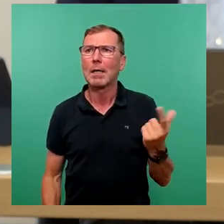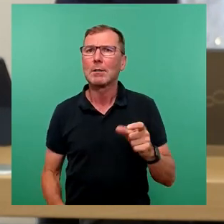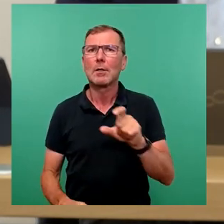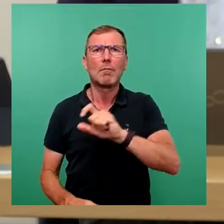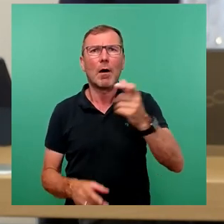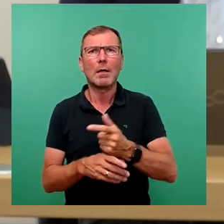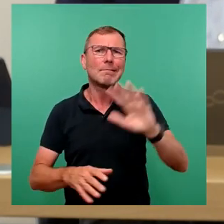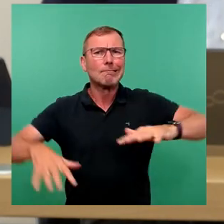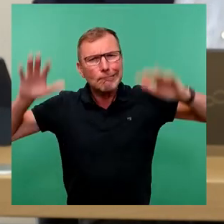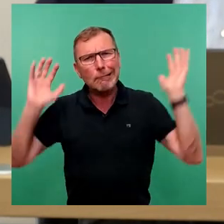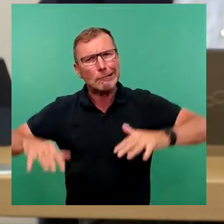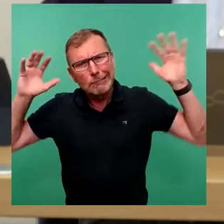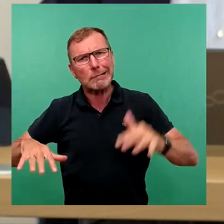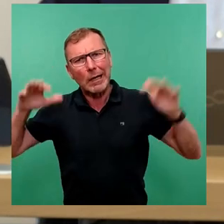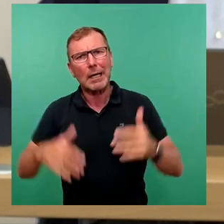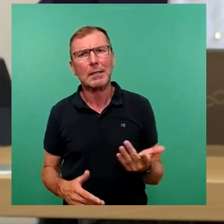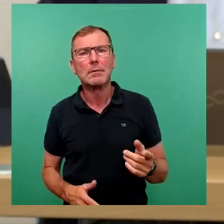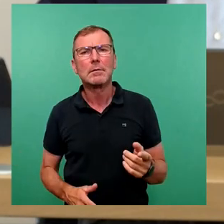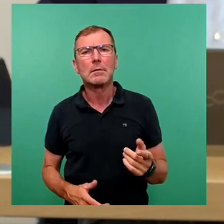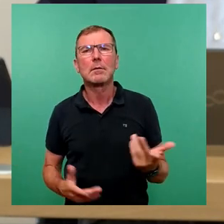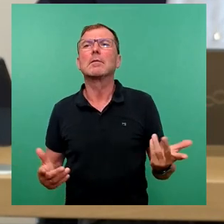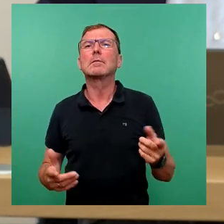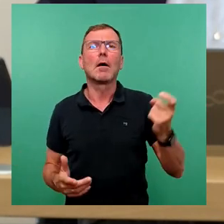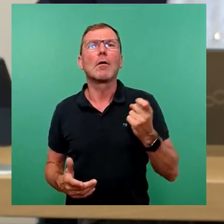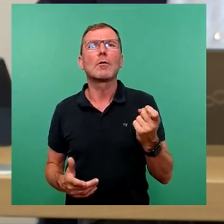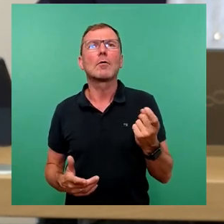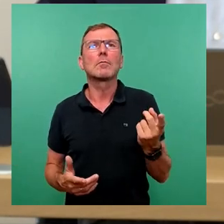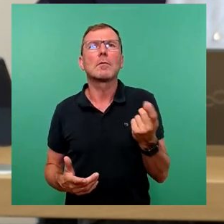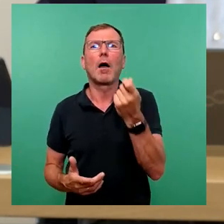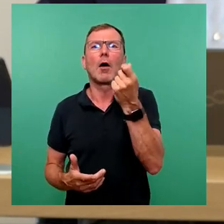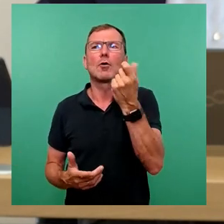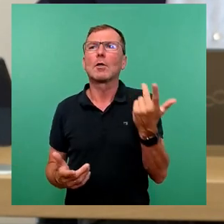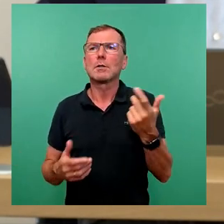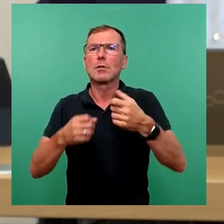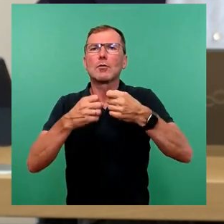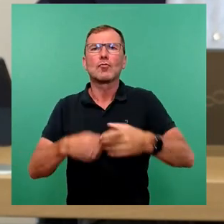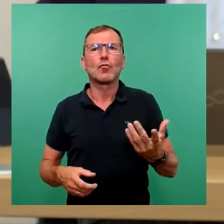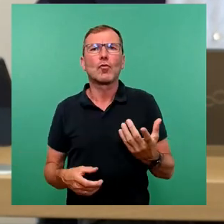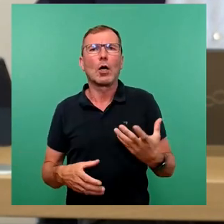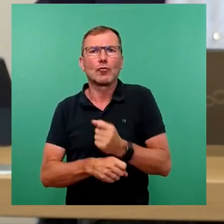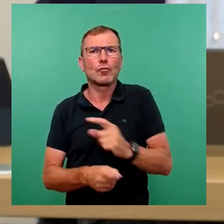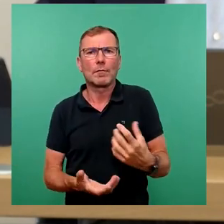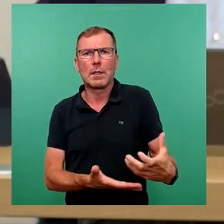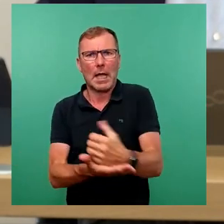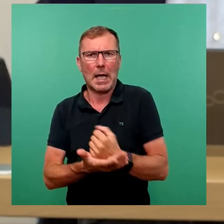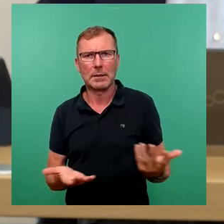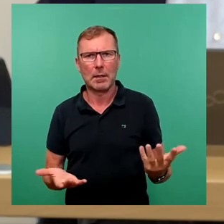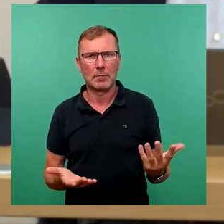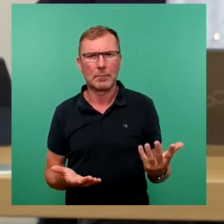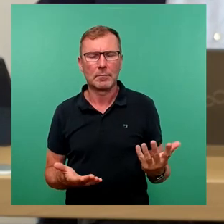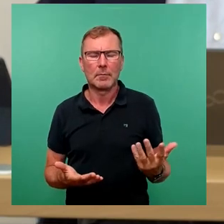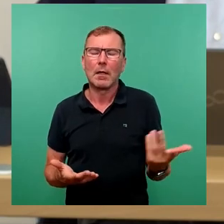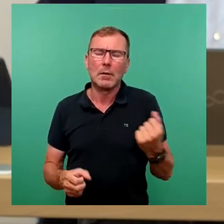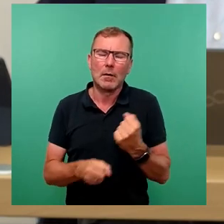es Bindfäden, dann kommt der natürlich auf seine Kostenstruktur nicht. Insoweit sich damit zu beschäftigen,